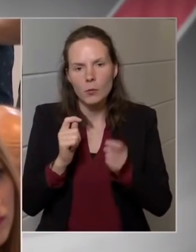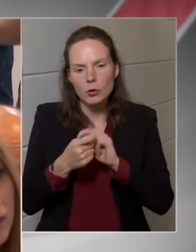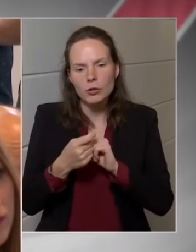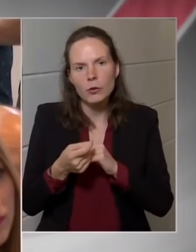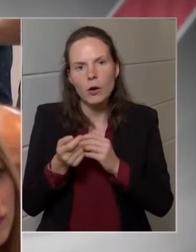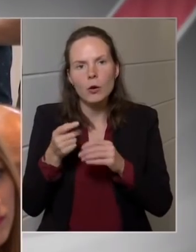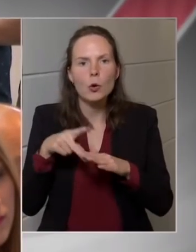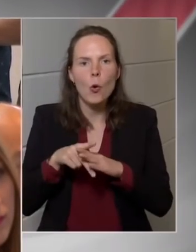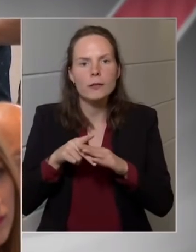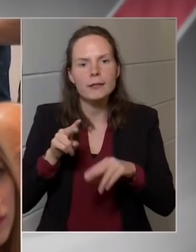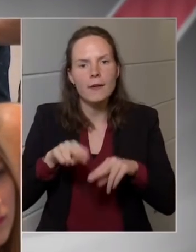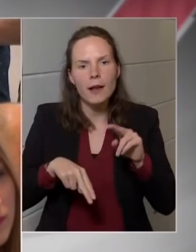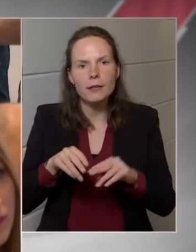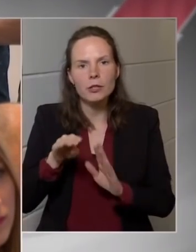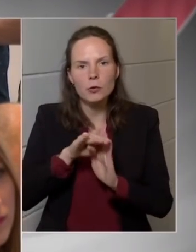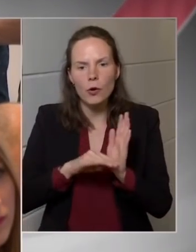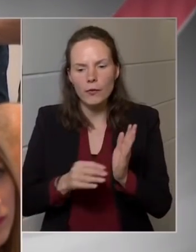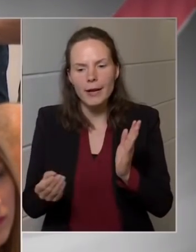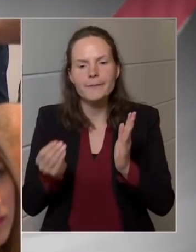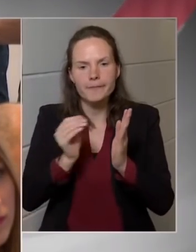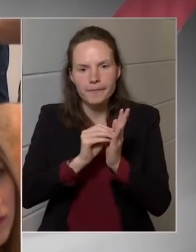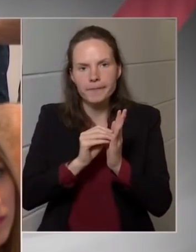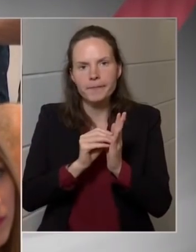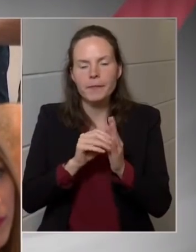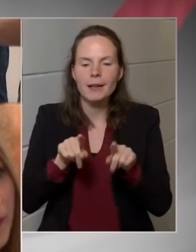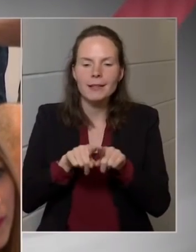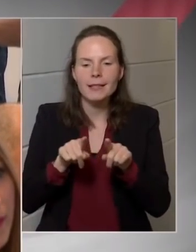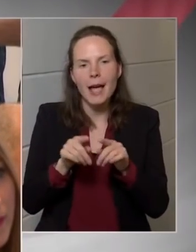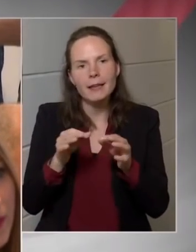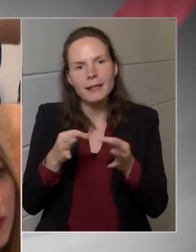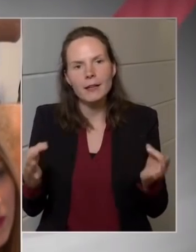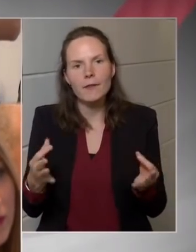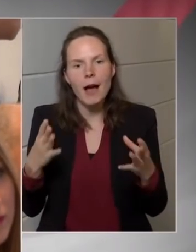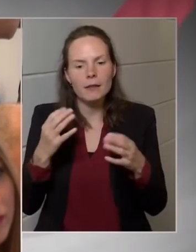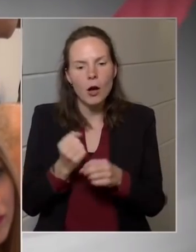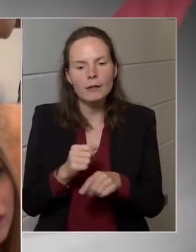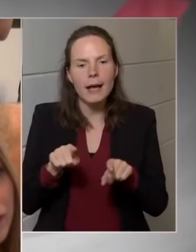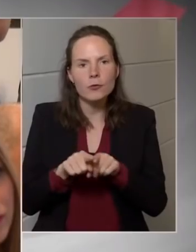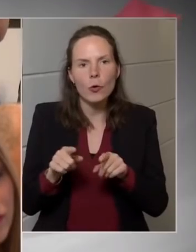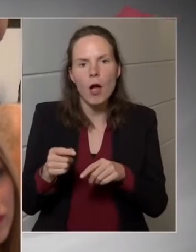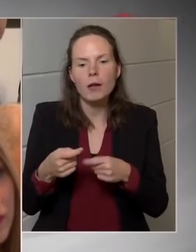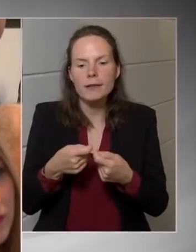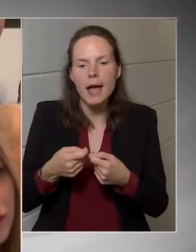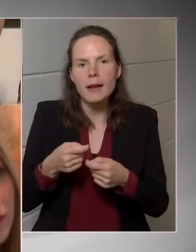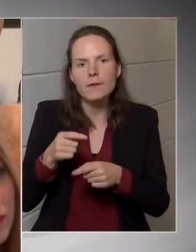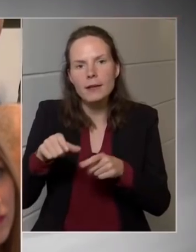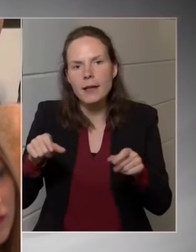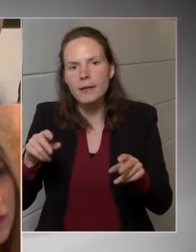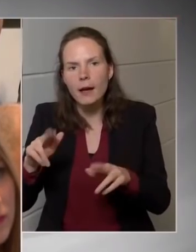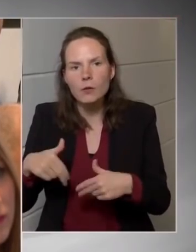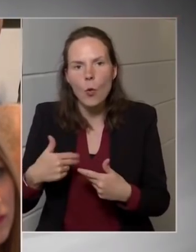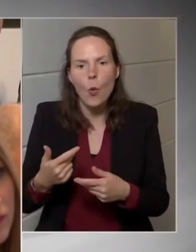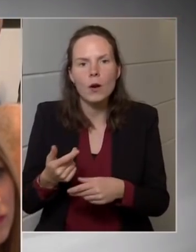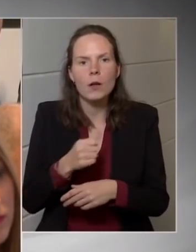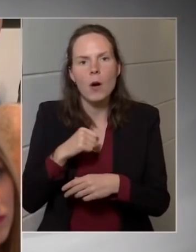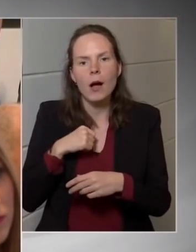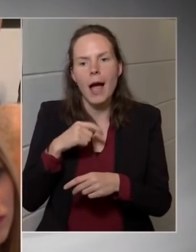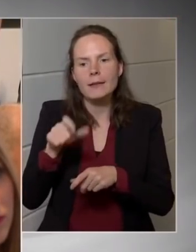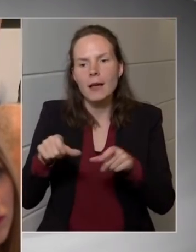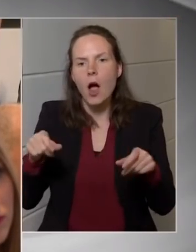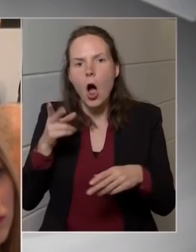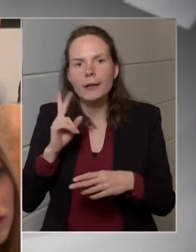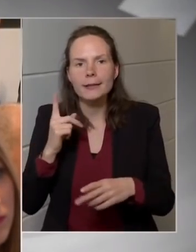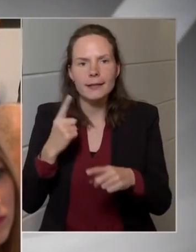törvényt, és ebbe bekerült egy ilyen nyilvántartás azokról a szervezetekről és magánszemélyekről, akik szexuális felvilágosító